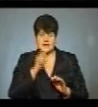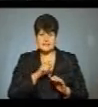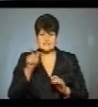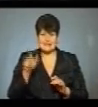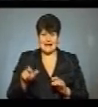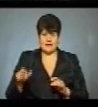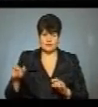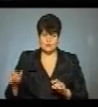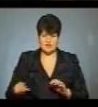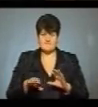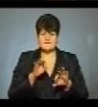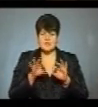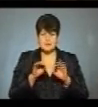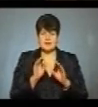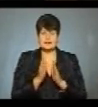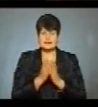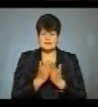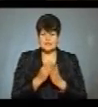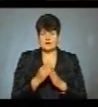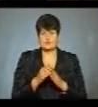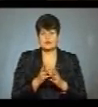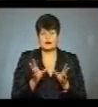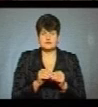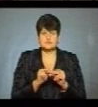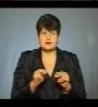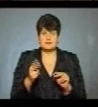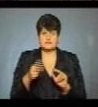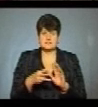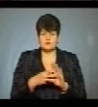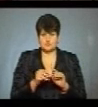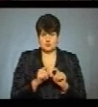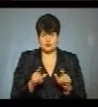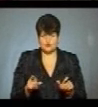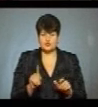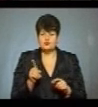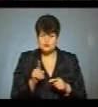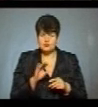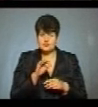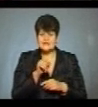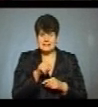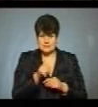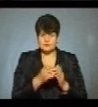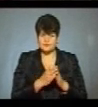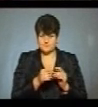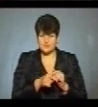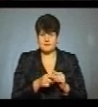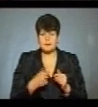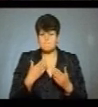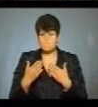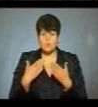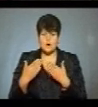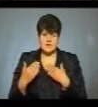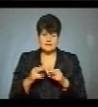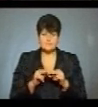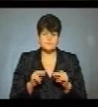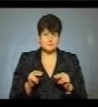будуть озвучувати, обирали разом з педагогами 28-ї школи Тернополя. «Чому ми озвучили саме цей підручник? Тому що ми порадилися з